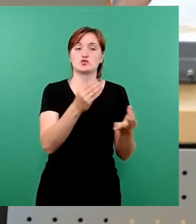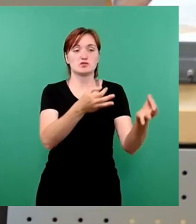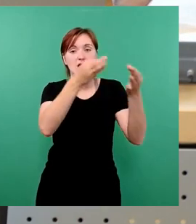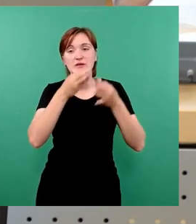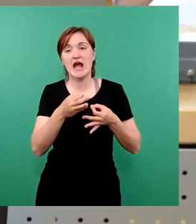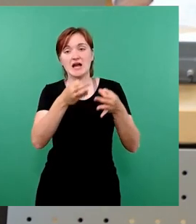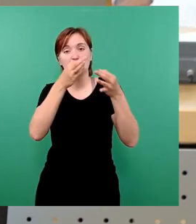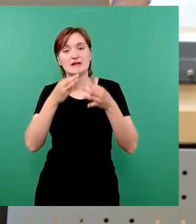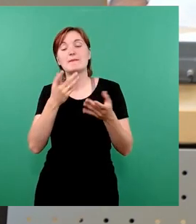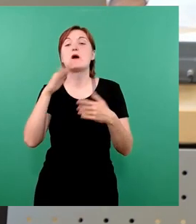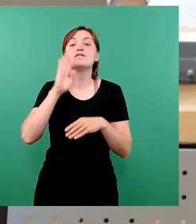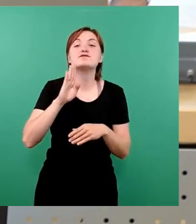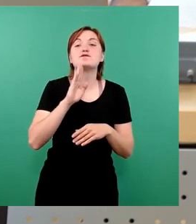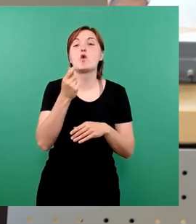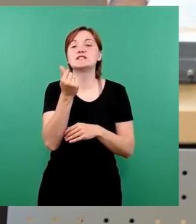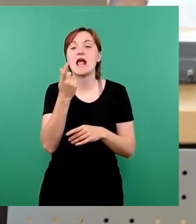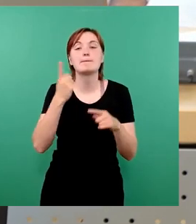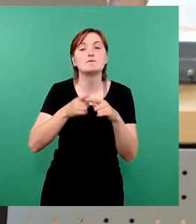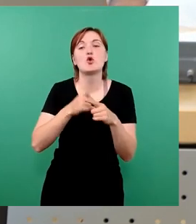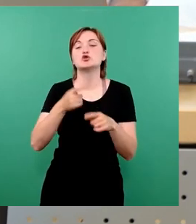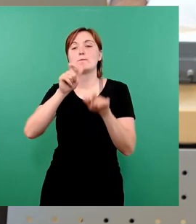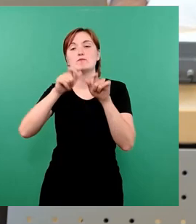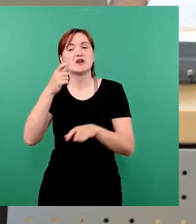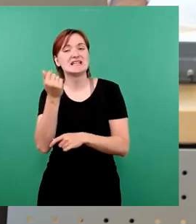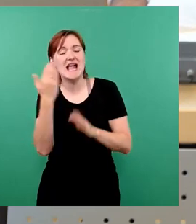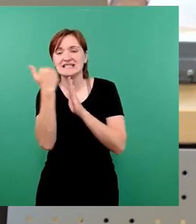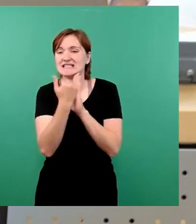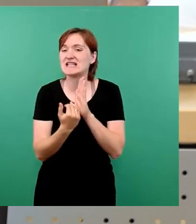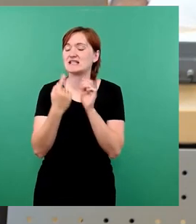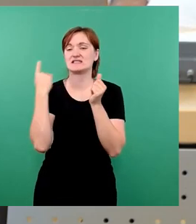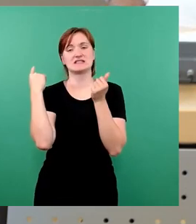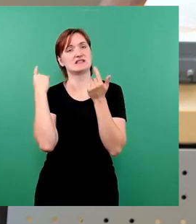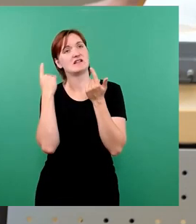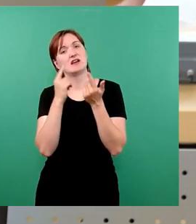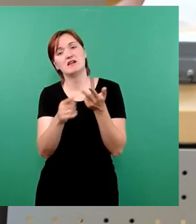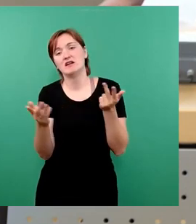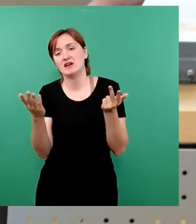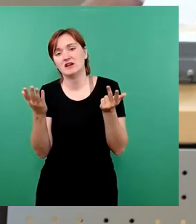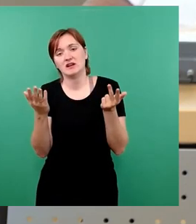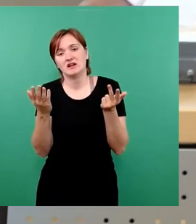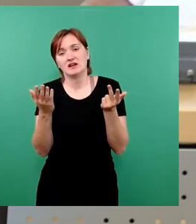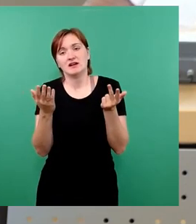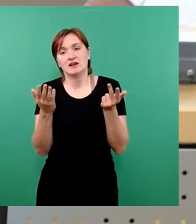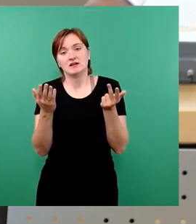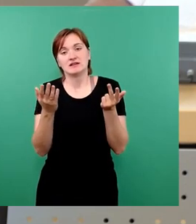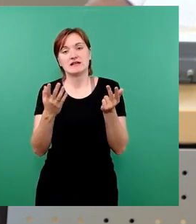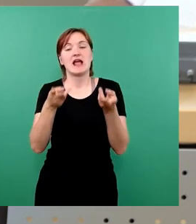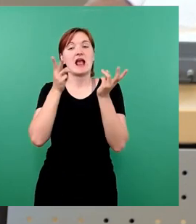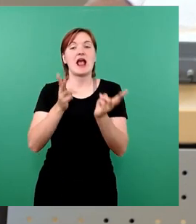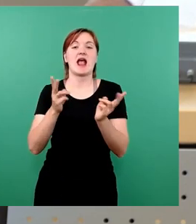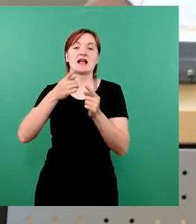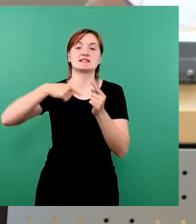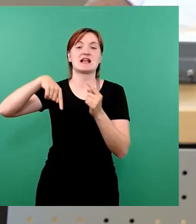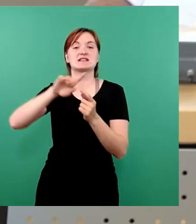das das Wohngeld-Plus-Gesetz, ob das das Bürgergeldgesetz ist, der Rechtskreiswechsel der